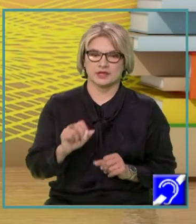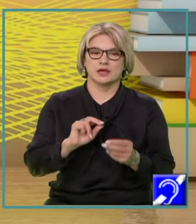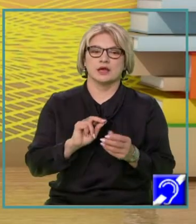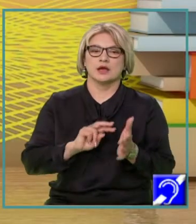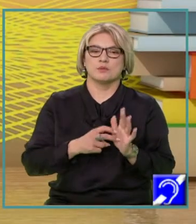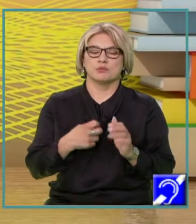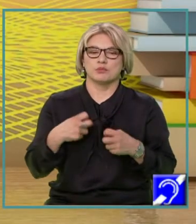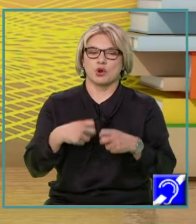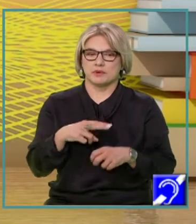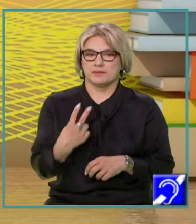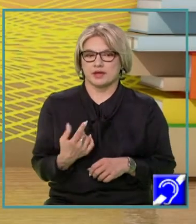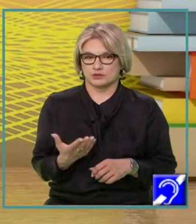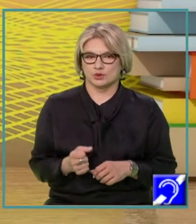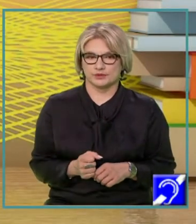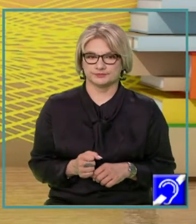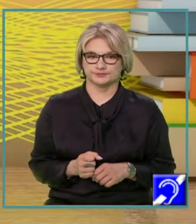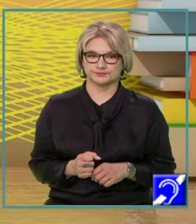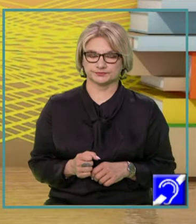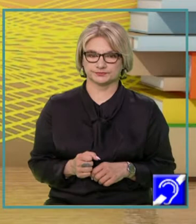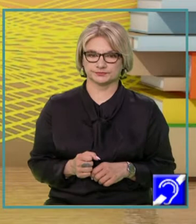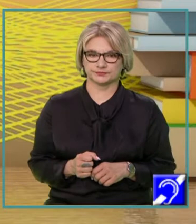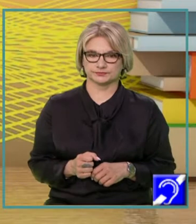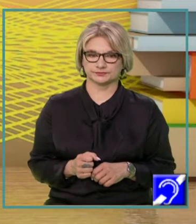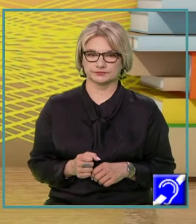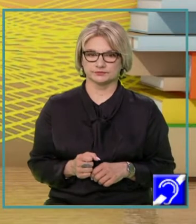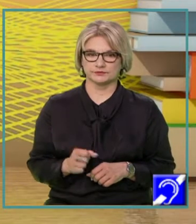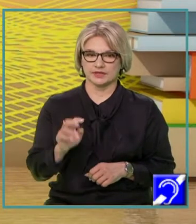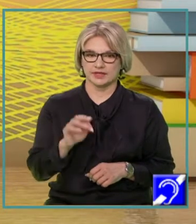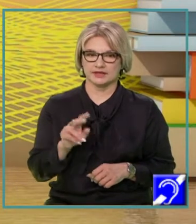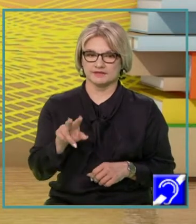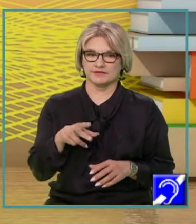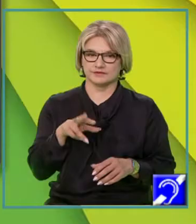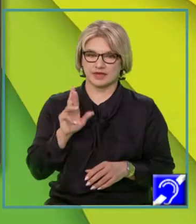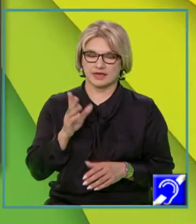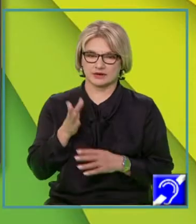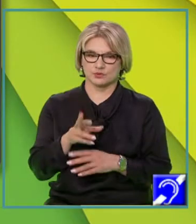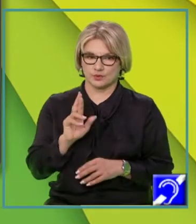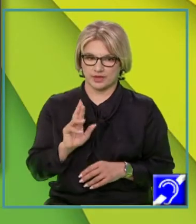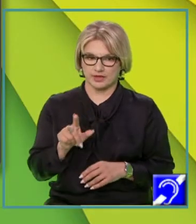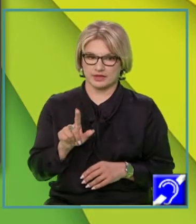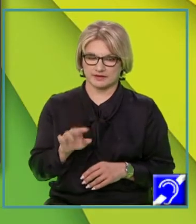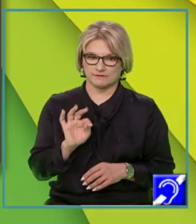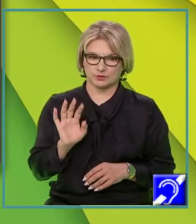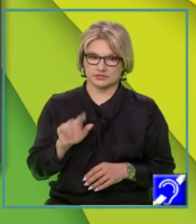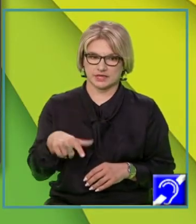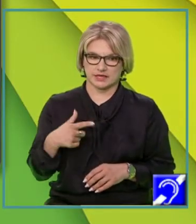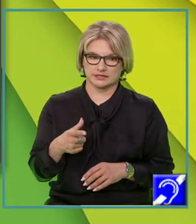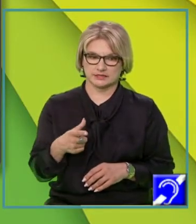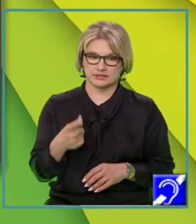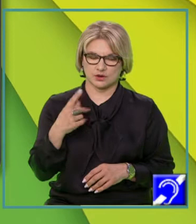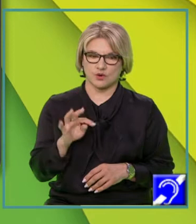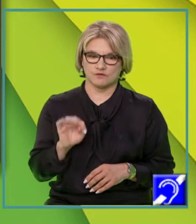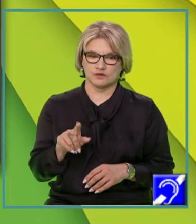sau exemplul 2, cum este definit aici, f definit pe r cu valori în r, funcția aceasta este o